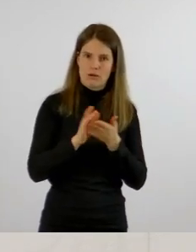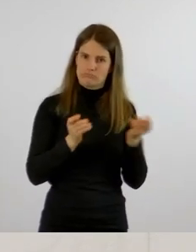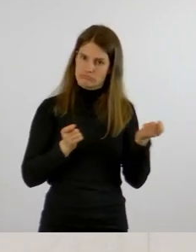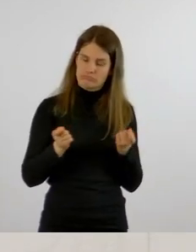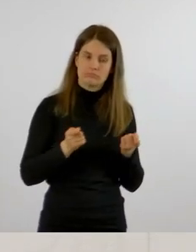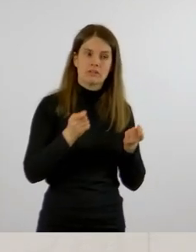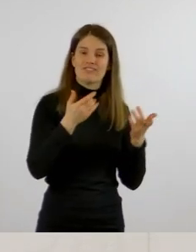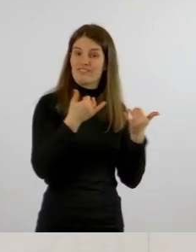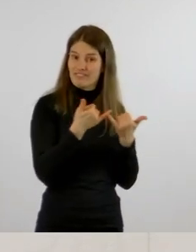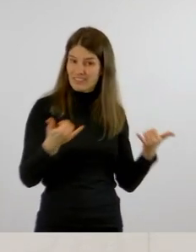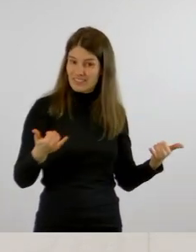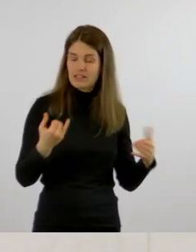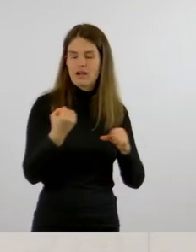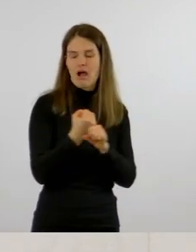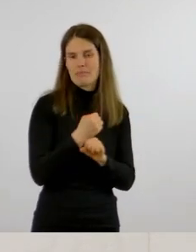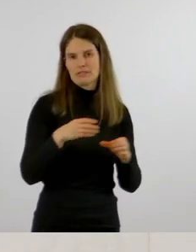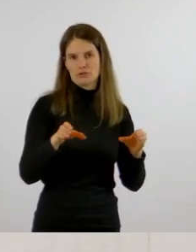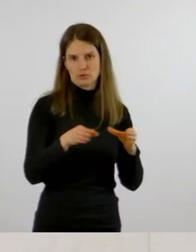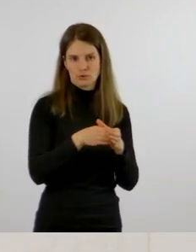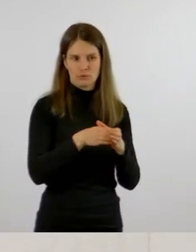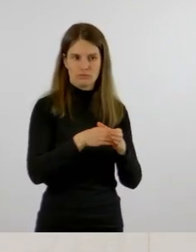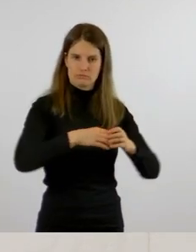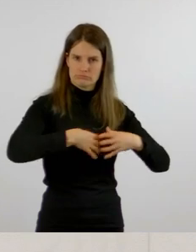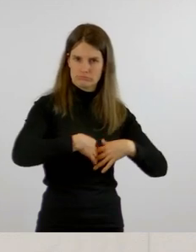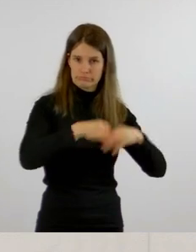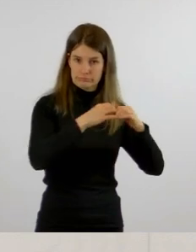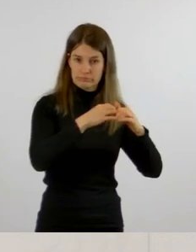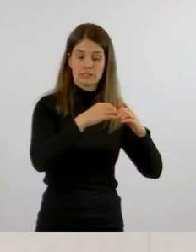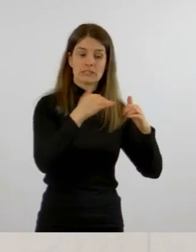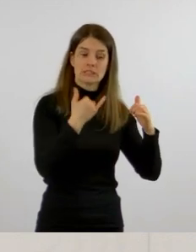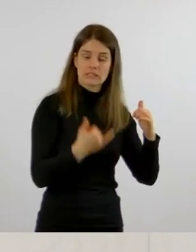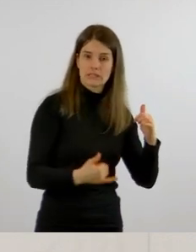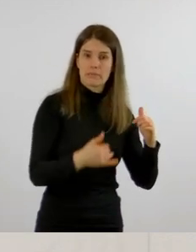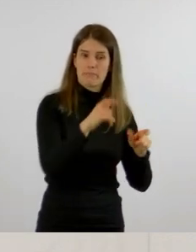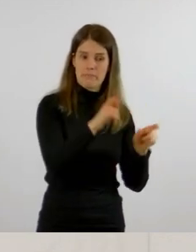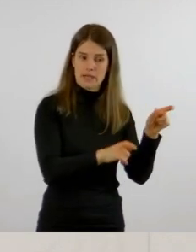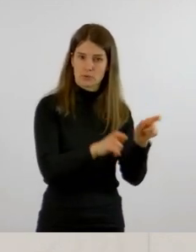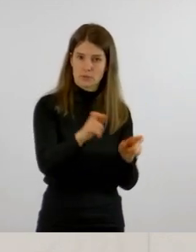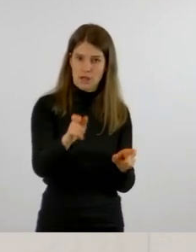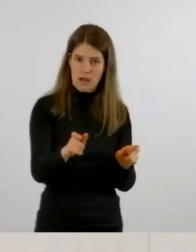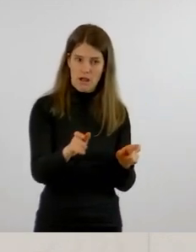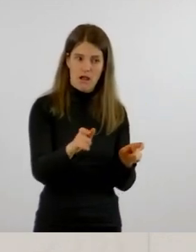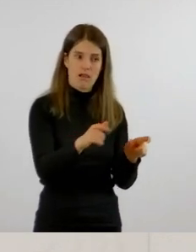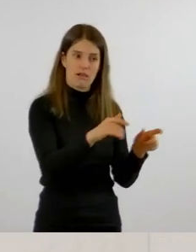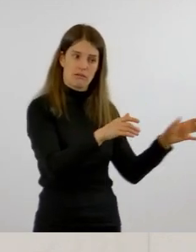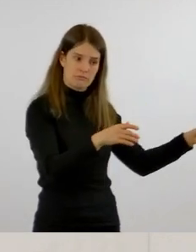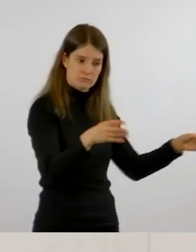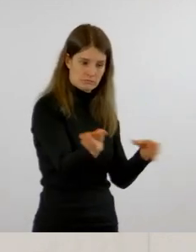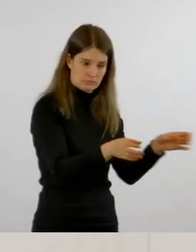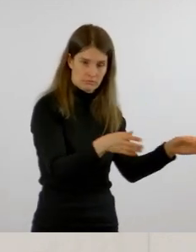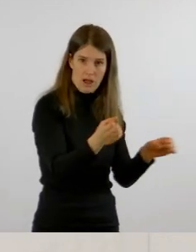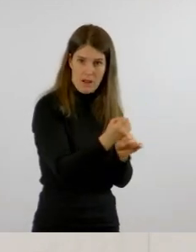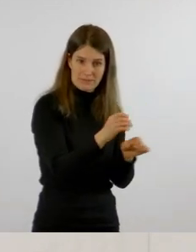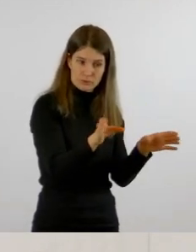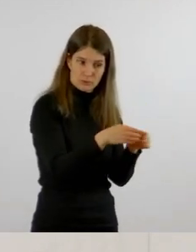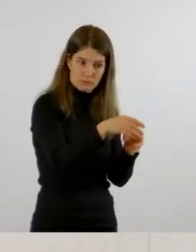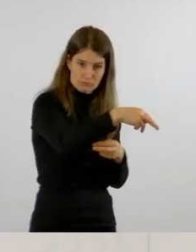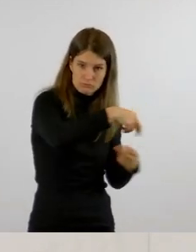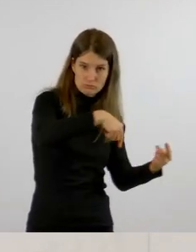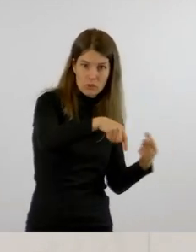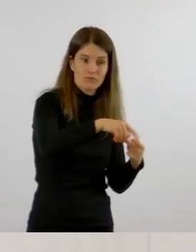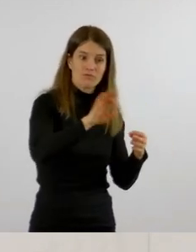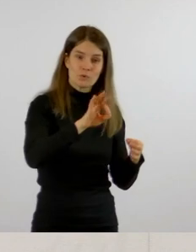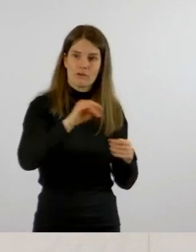haben, auch entsprechend Personal jetzt zur Verfügung stellen, die diese Verfahren vorbereiten.